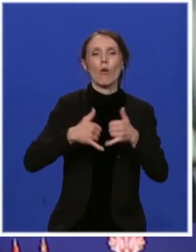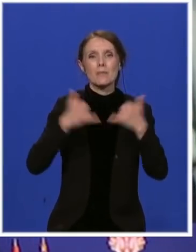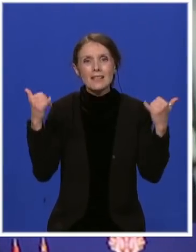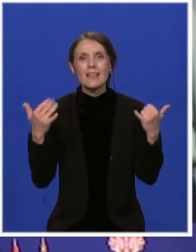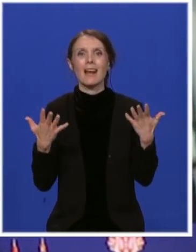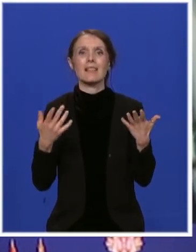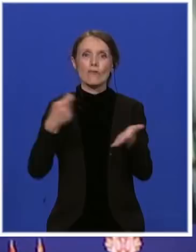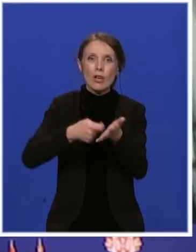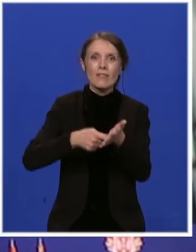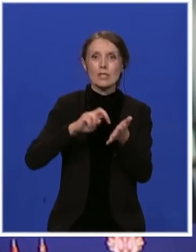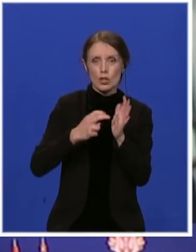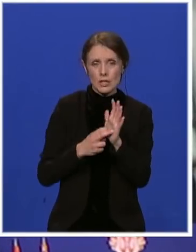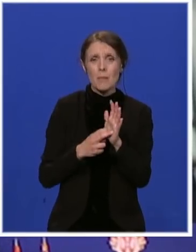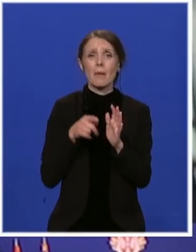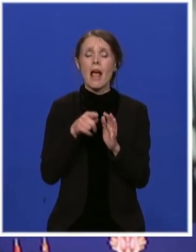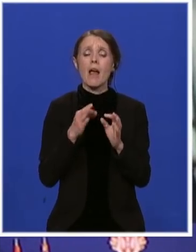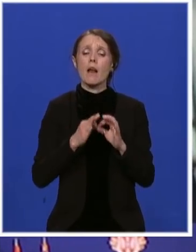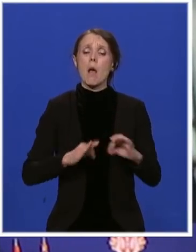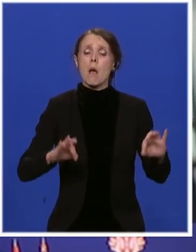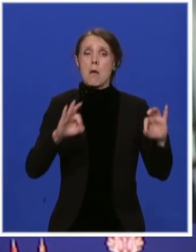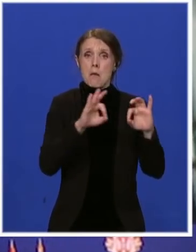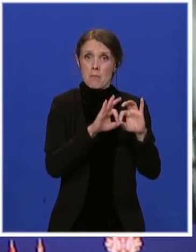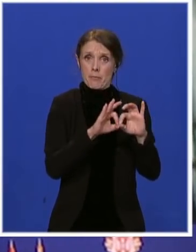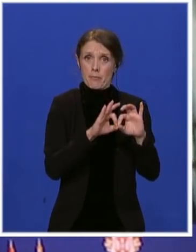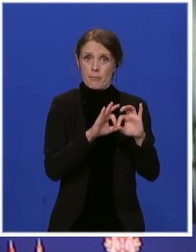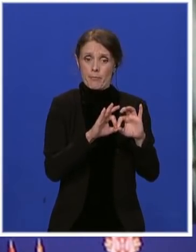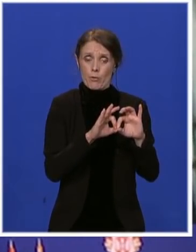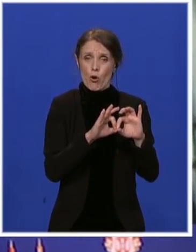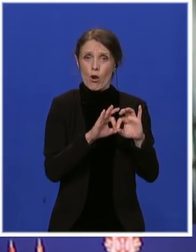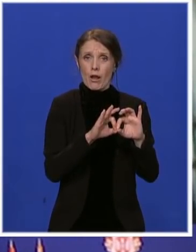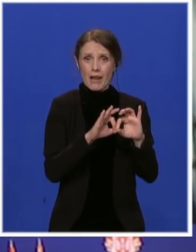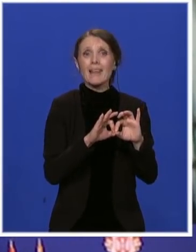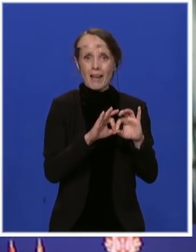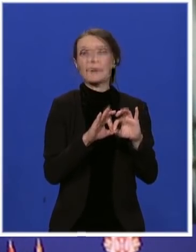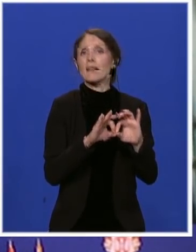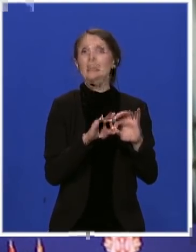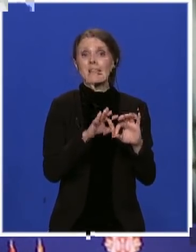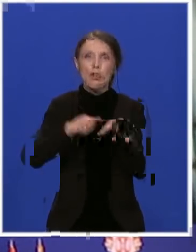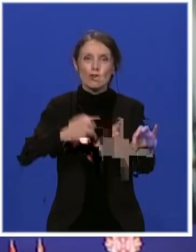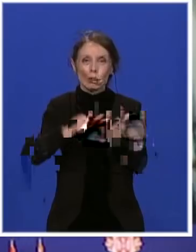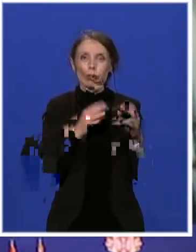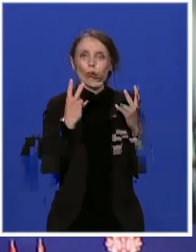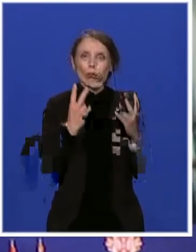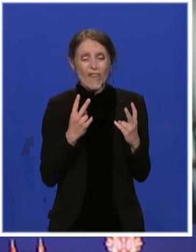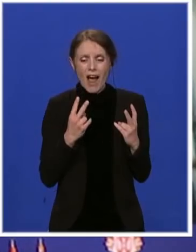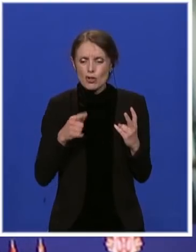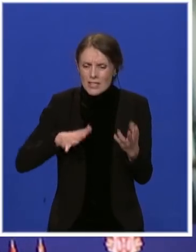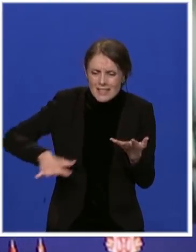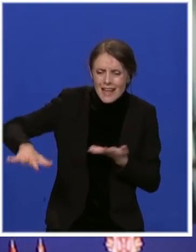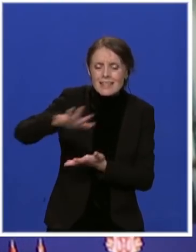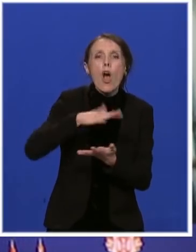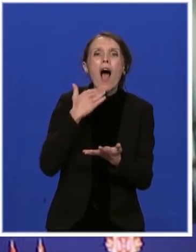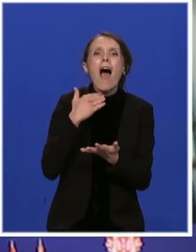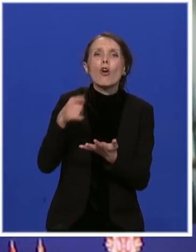Projekti mogu da imaju nekog značaja za ceo region samo ako se primjenjuje regionalni pristup iako se